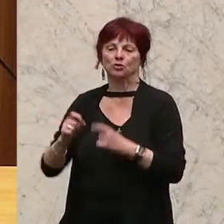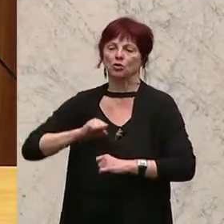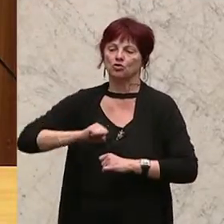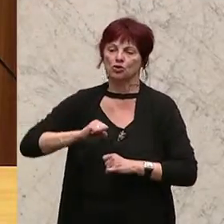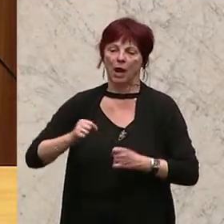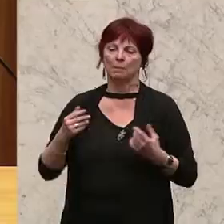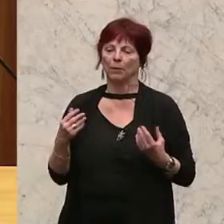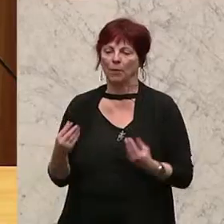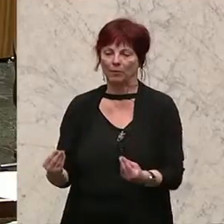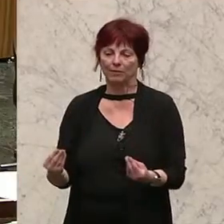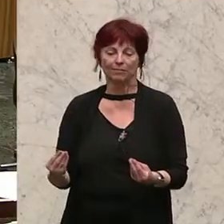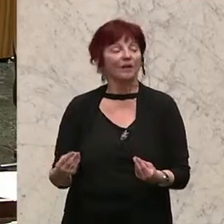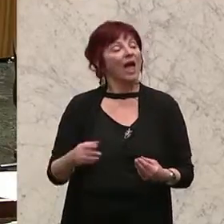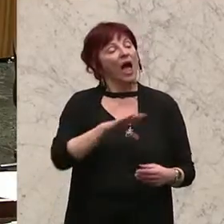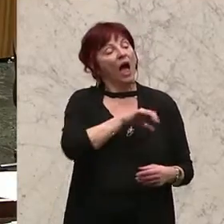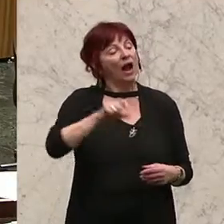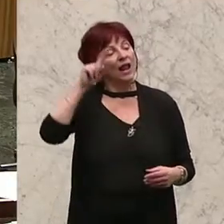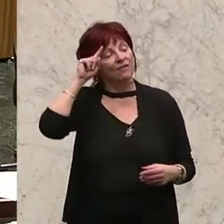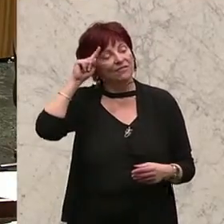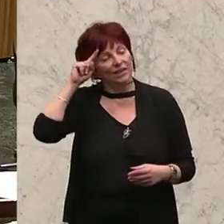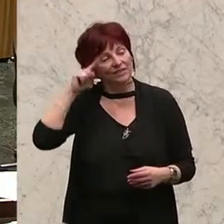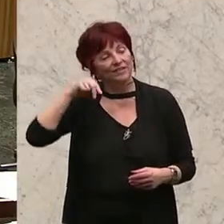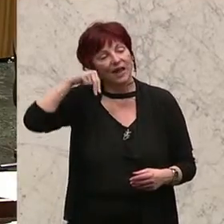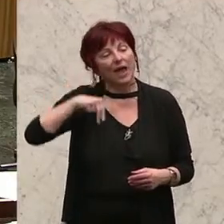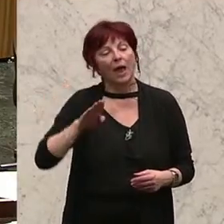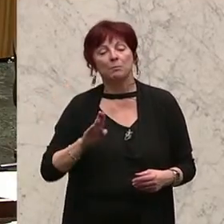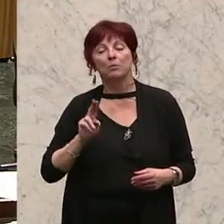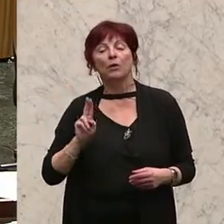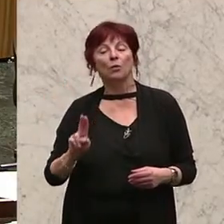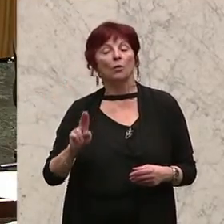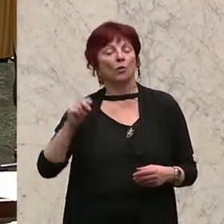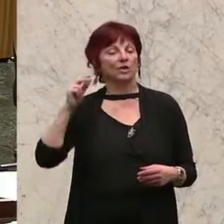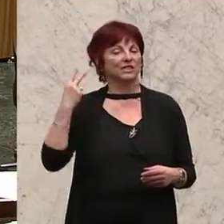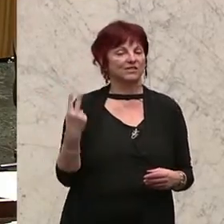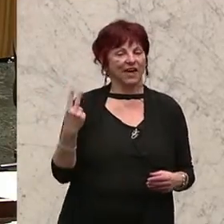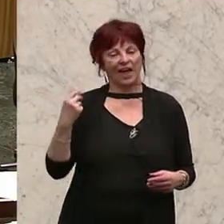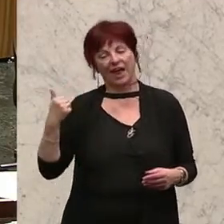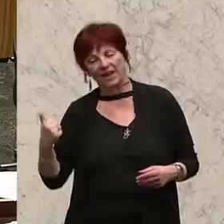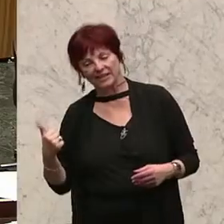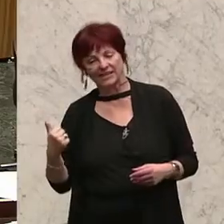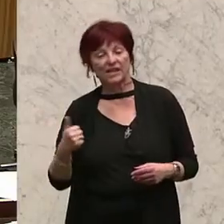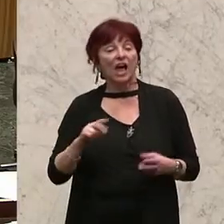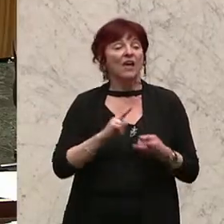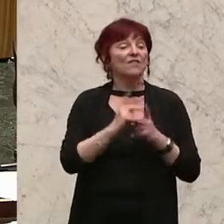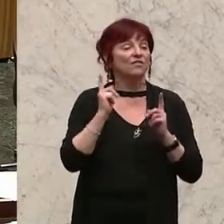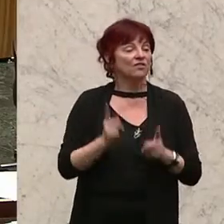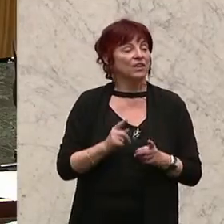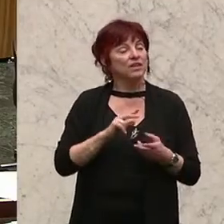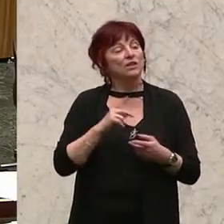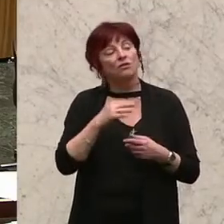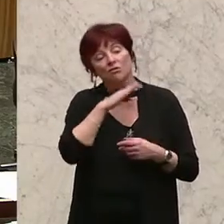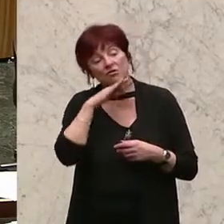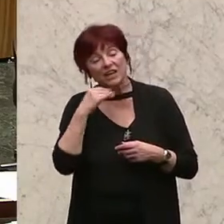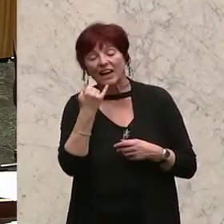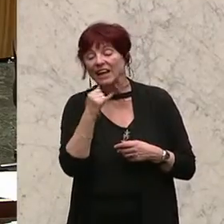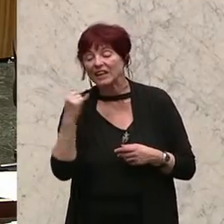wissen die Problematik MPUO 2 auf MPUO 1. Jetzt ist es darum gegangen, wie leiten wir die über. Es sind sehr viele individuelle